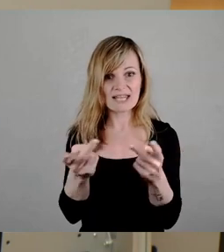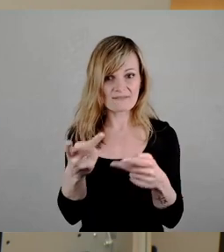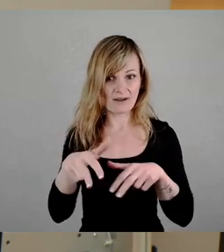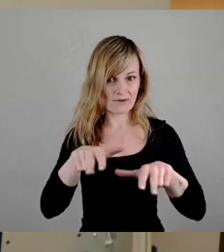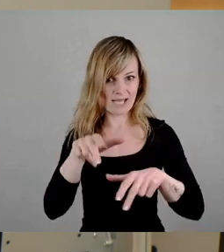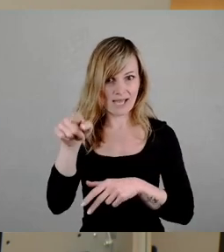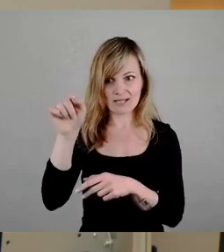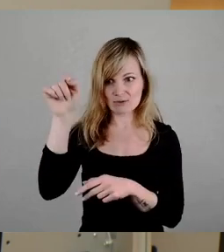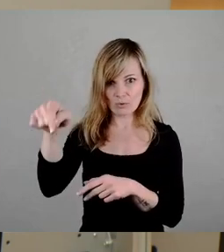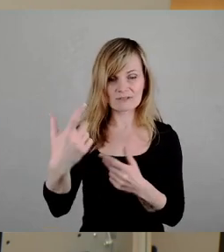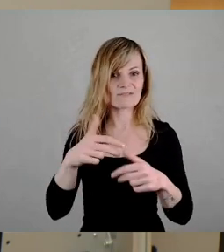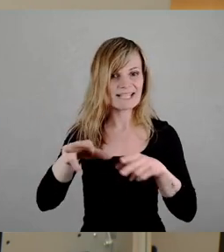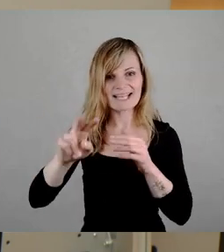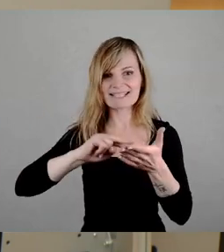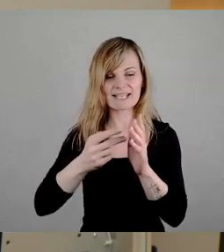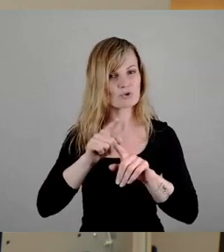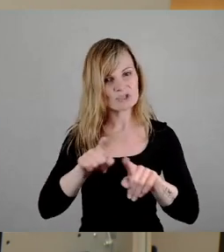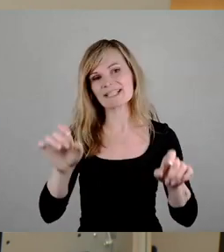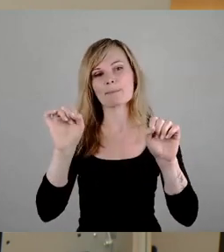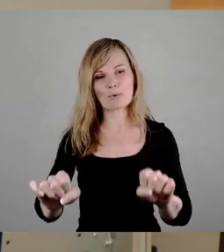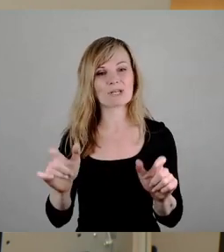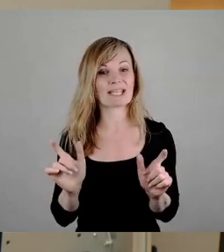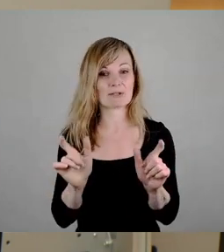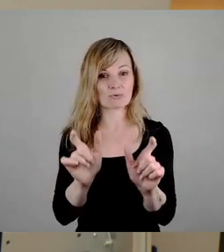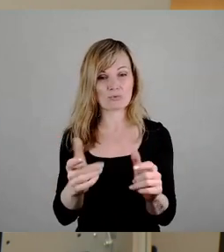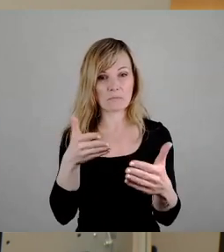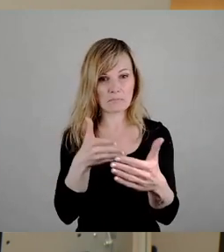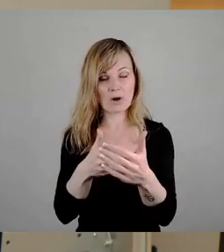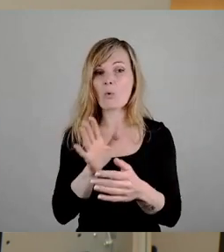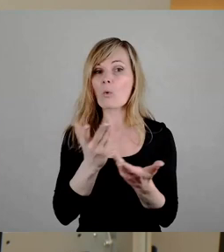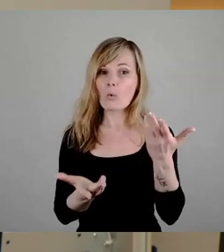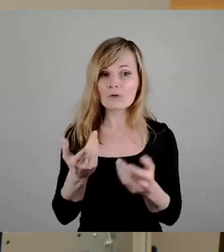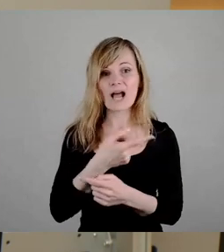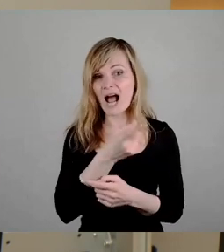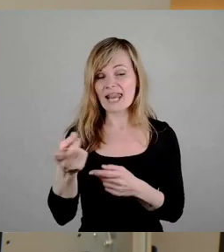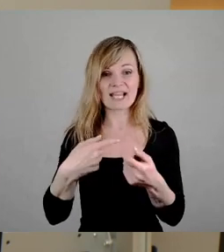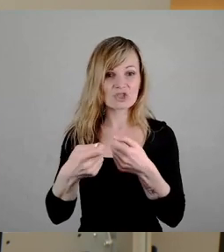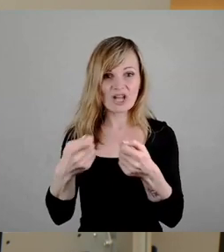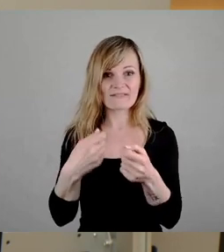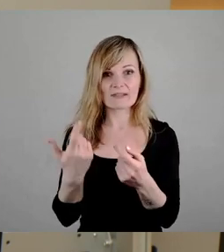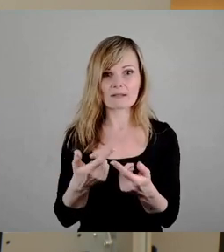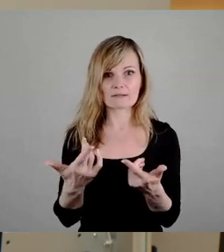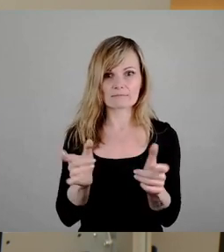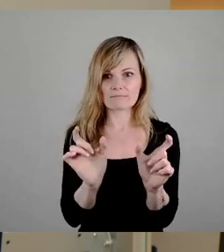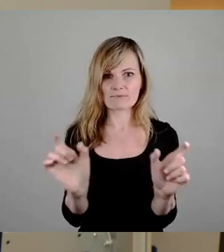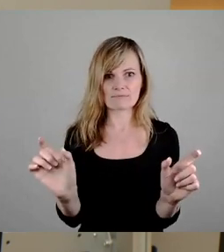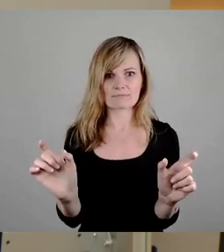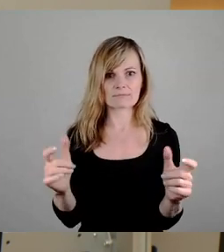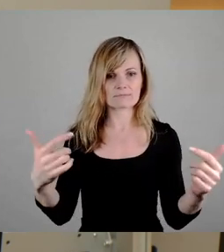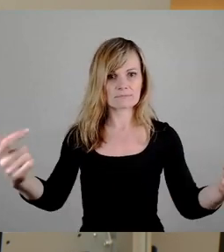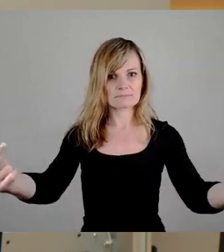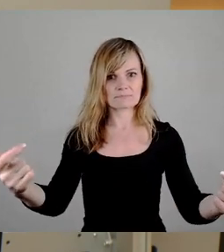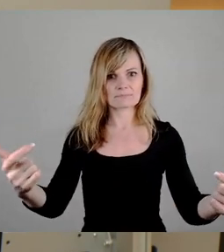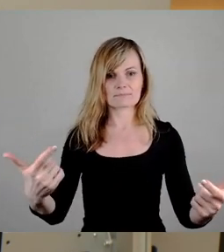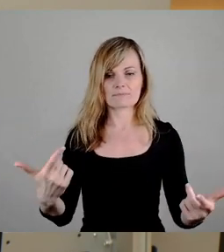nicht möglich, ohne die gesamte Hüblerstraße alle Geschäfte dort abzuschneiden. Und die Realität muss man anerkennen. Das haben wir so schlau sind wir auch